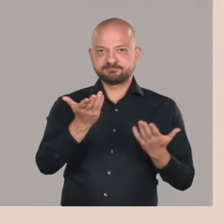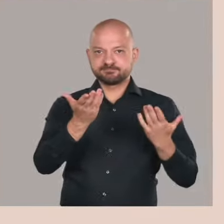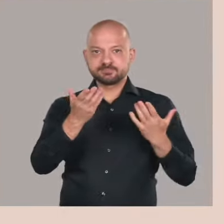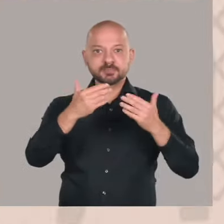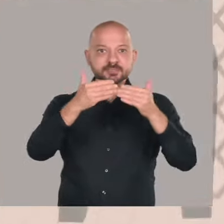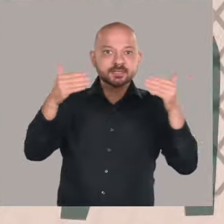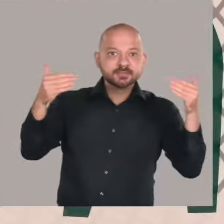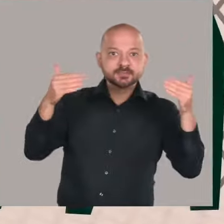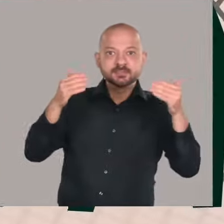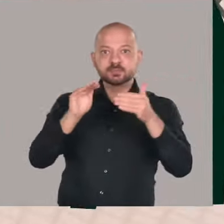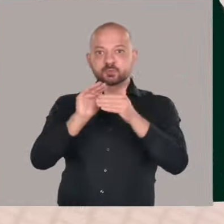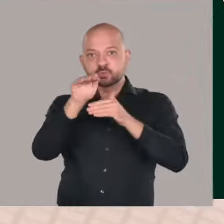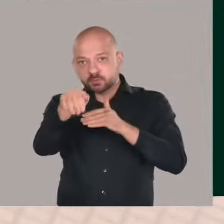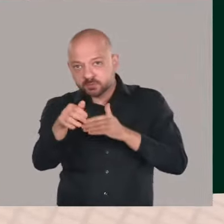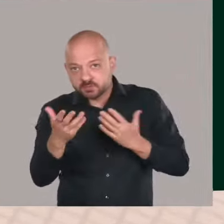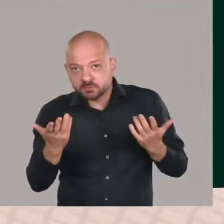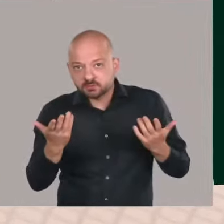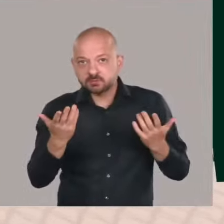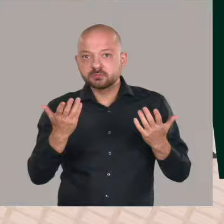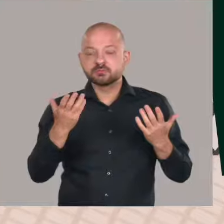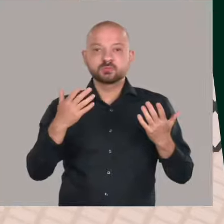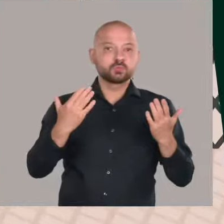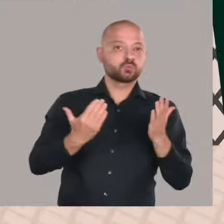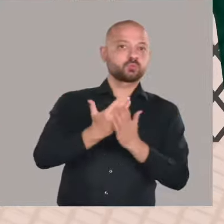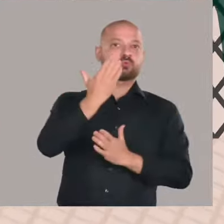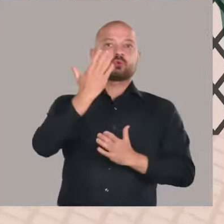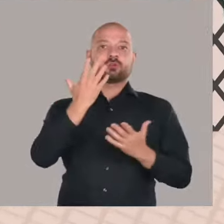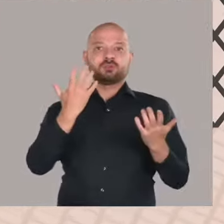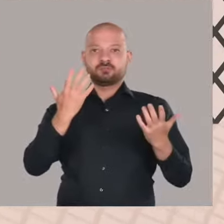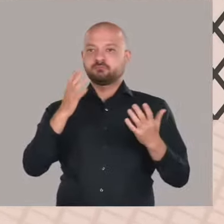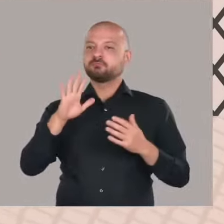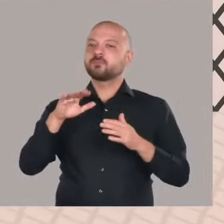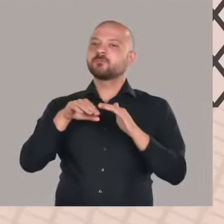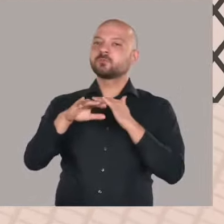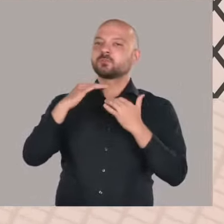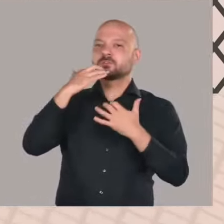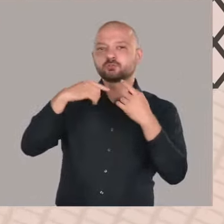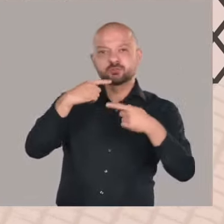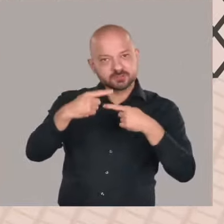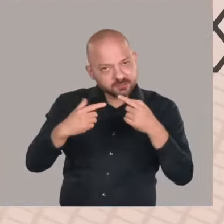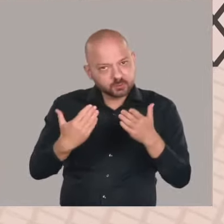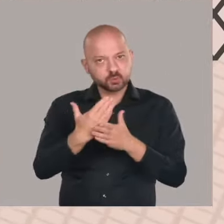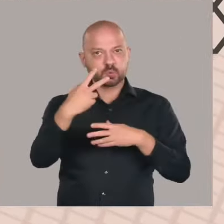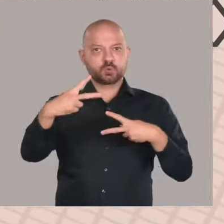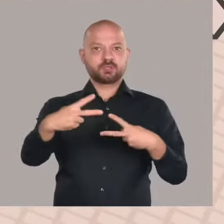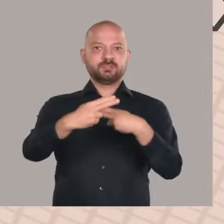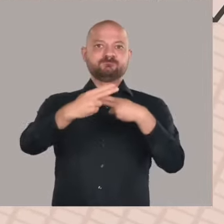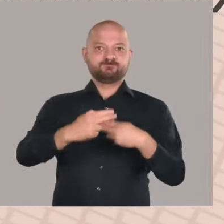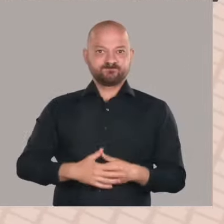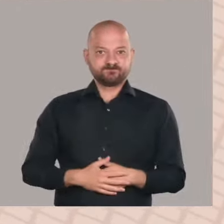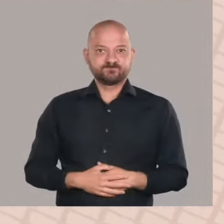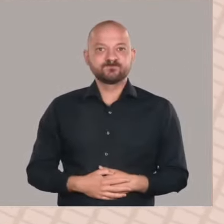Wenn Flüchtlinge dann eine Grenze überschritten haben, beginnt ein neuer Abschnitt ihrer Fluchtgeschichte.